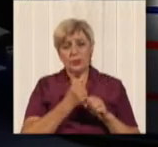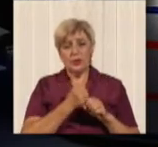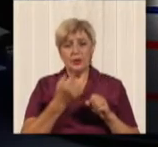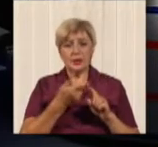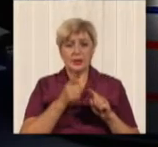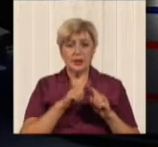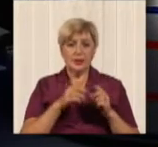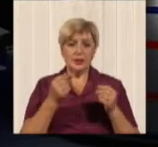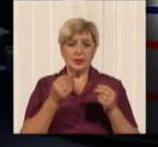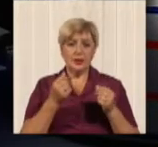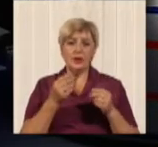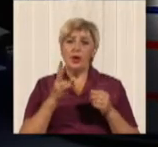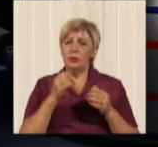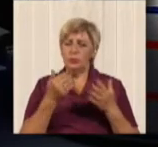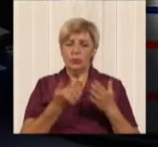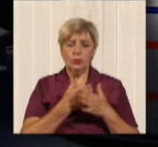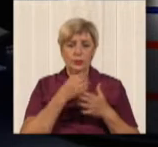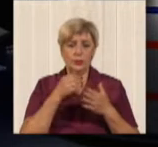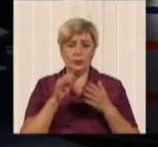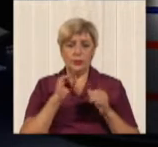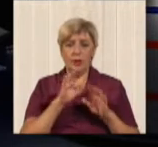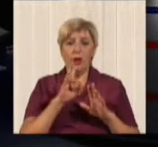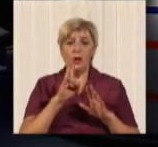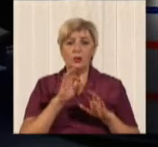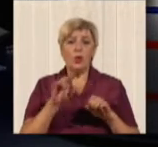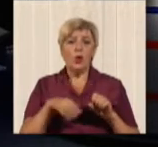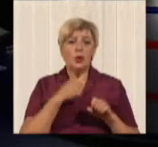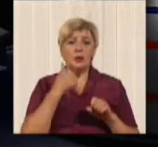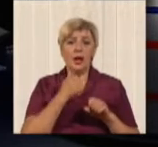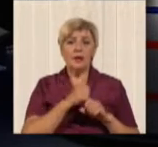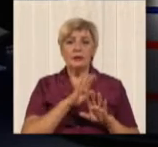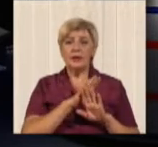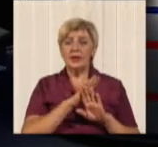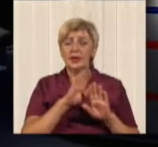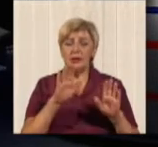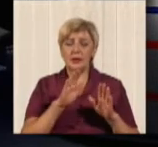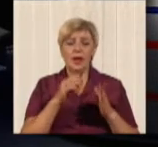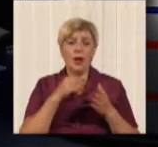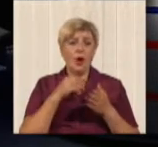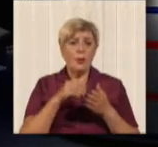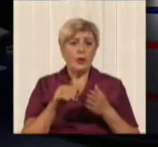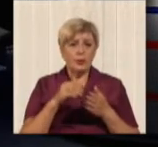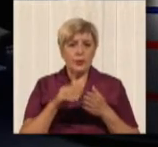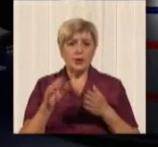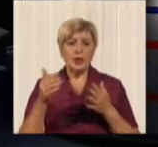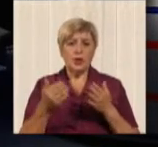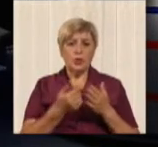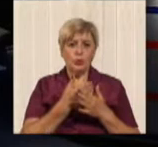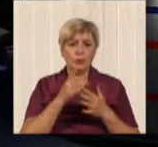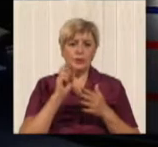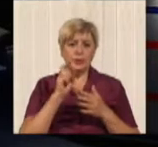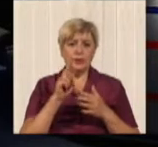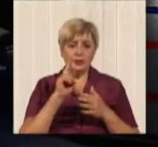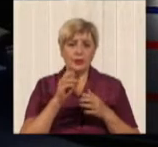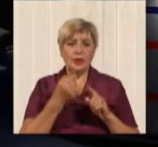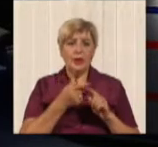точно не приобретение нового. Но ключевое здесь скорее не приобретение подвижного состава либо какие-либо с ним работы, это скорее